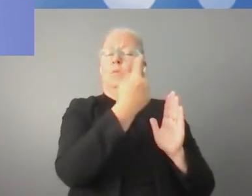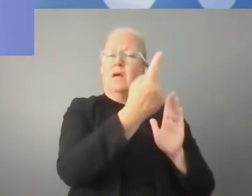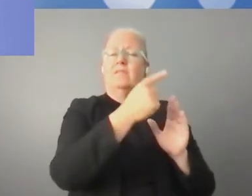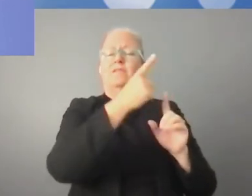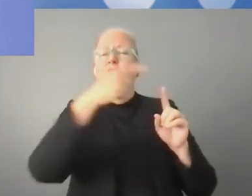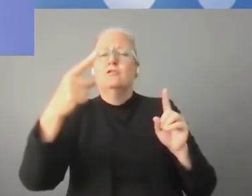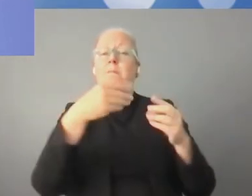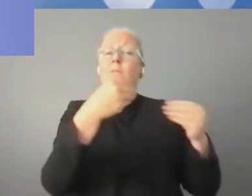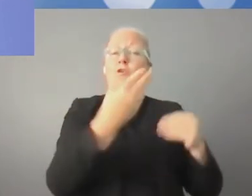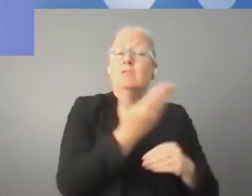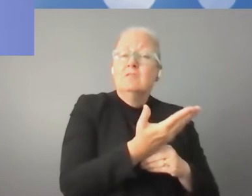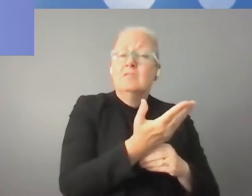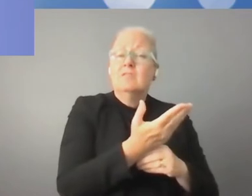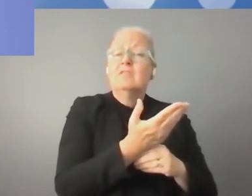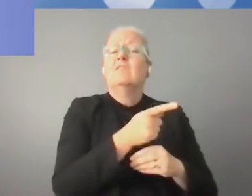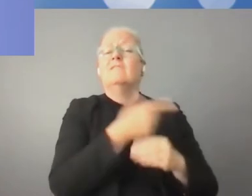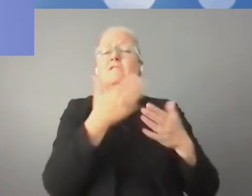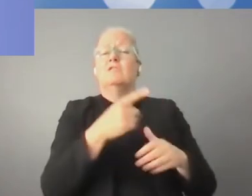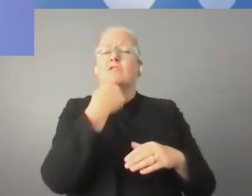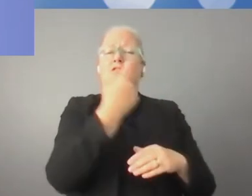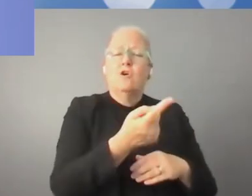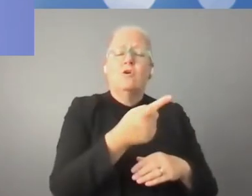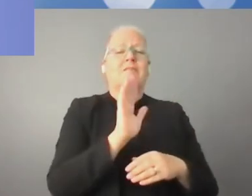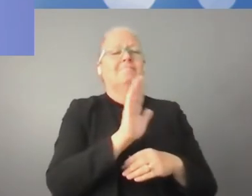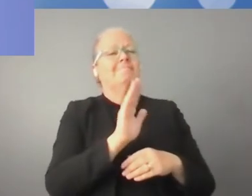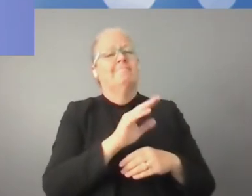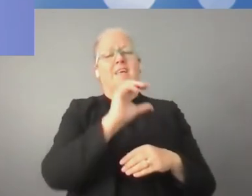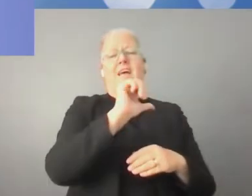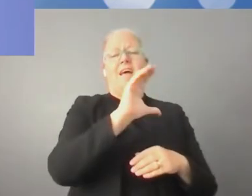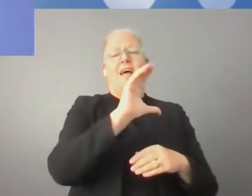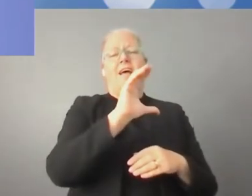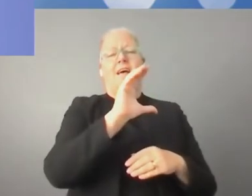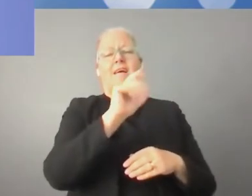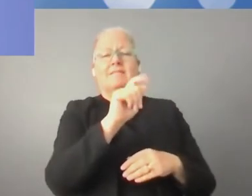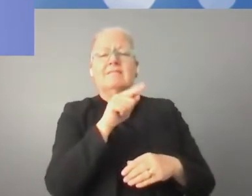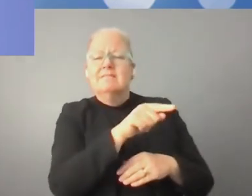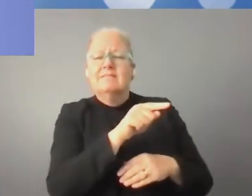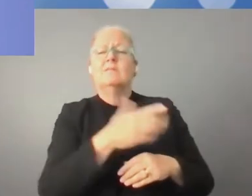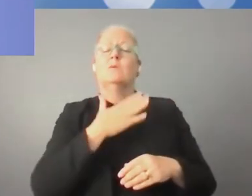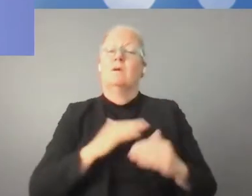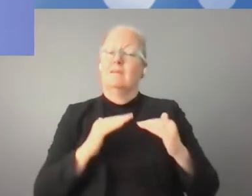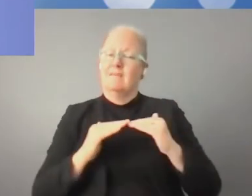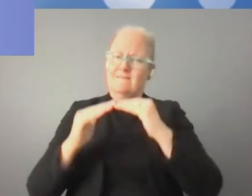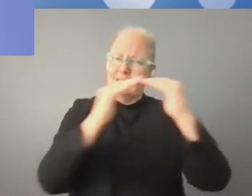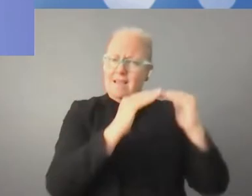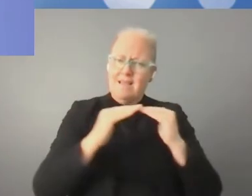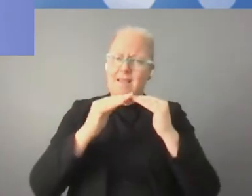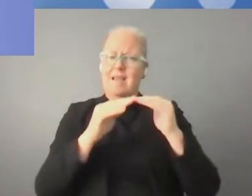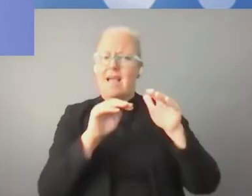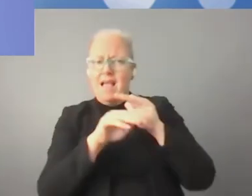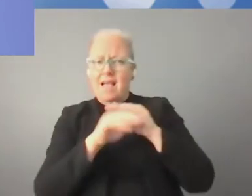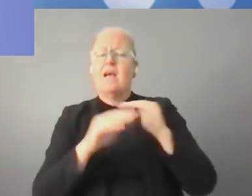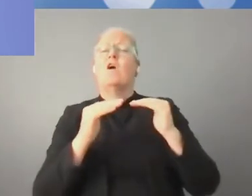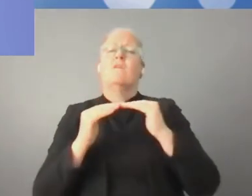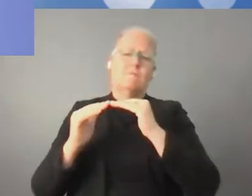państwem członkowskim Unii Europejskiej, ale stawiamy na regulacje i chcemy, aby te regulacje